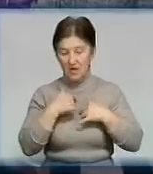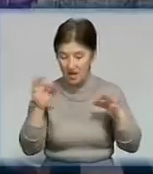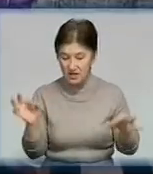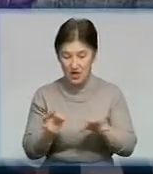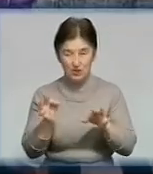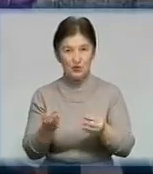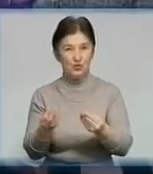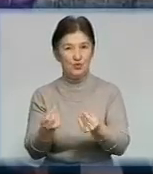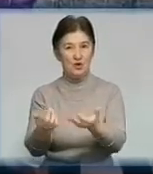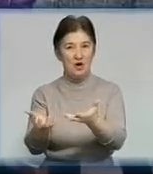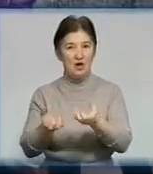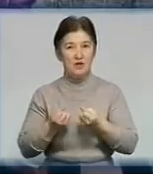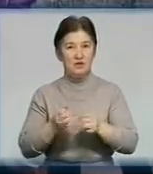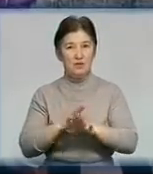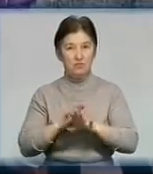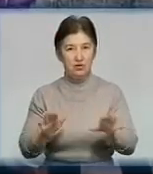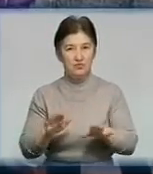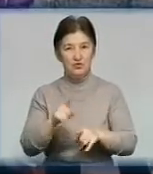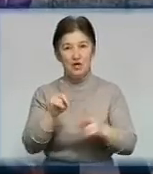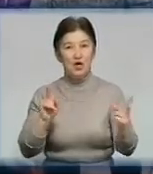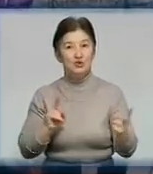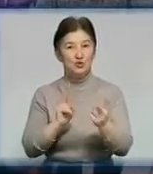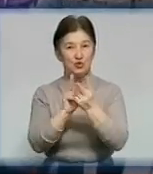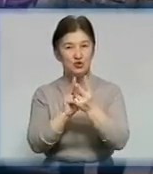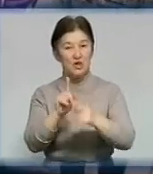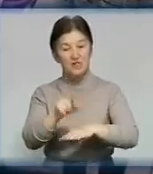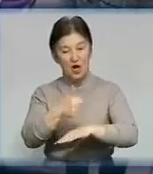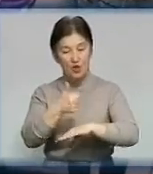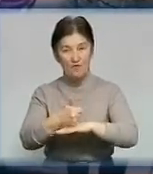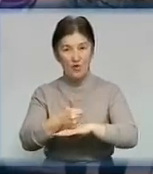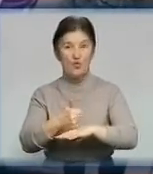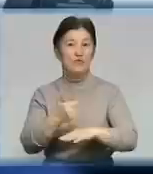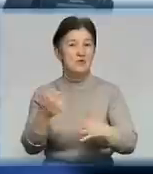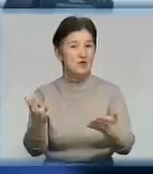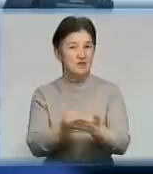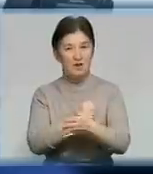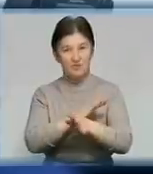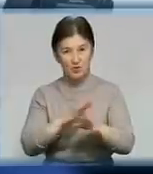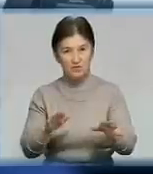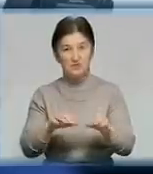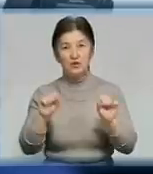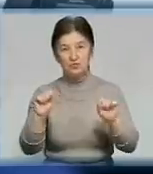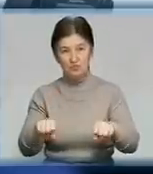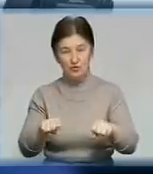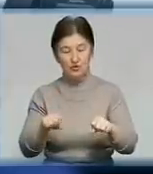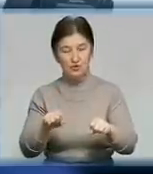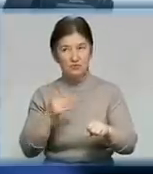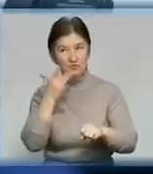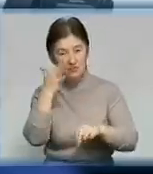Зустрітися з головою новоукраїнської районної організації «Удару» Павлом Рибкою нам не вдалося. Можемо розраховувати на зустріч?